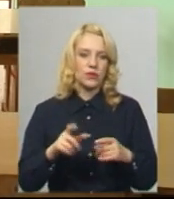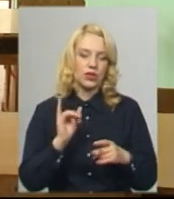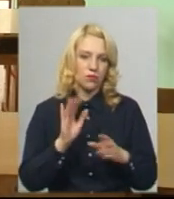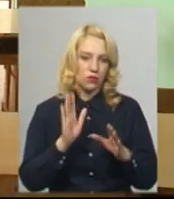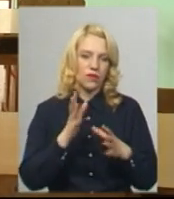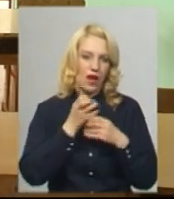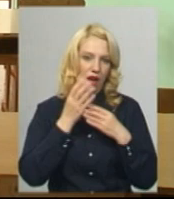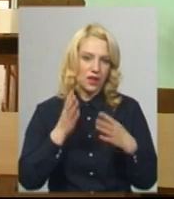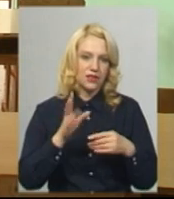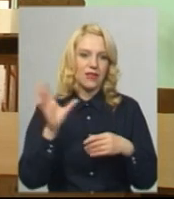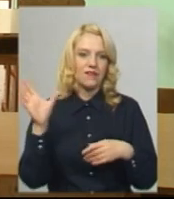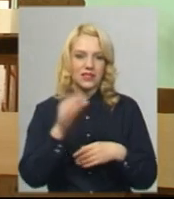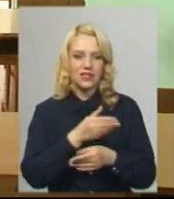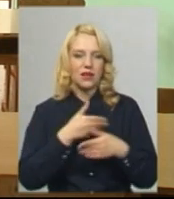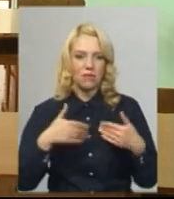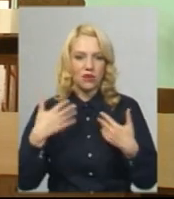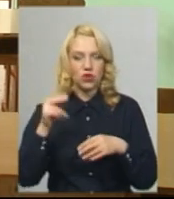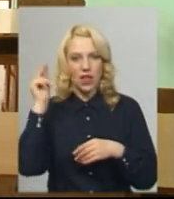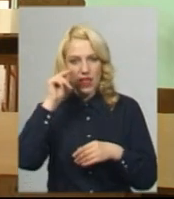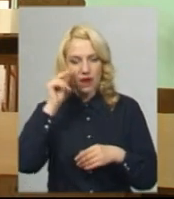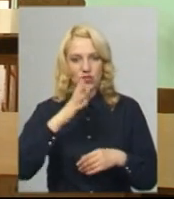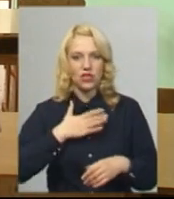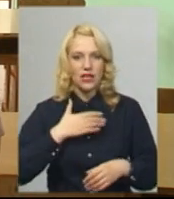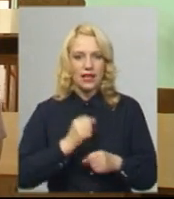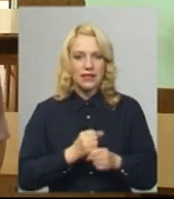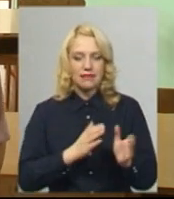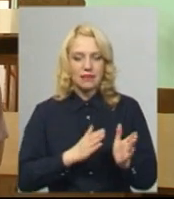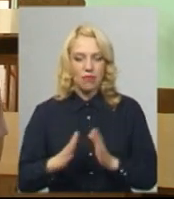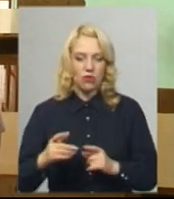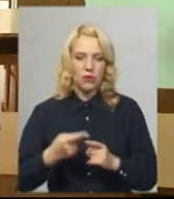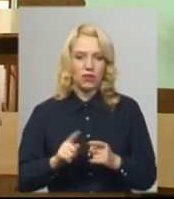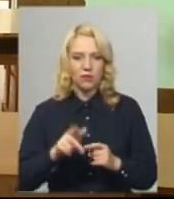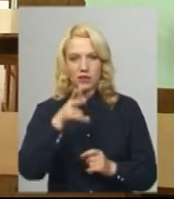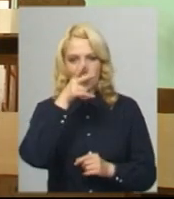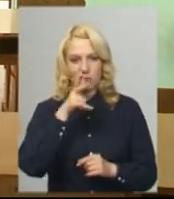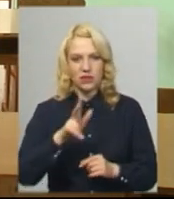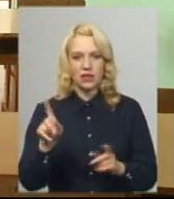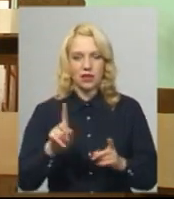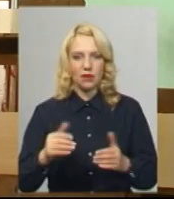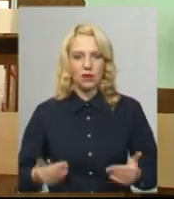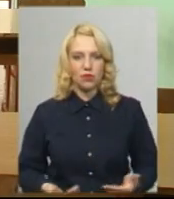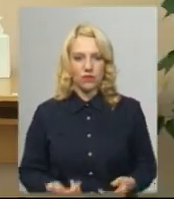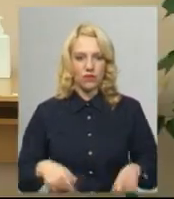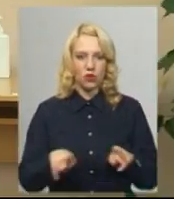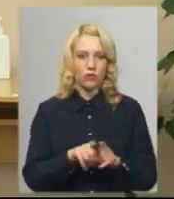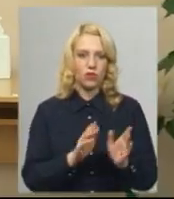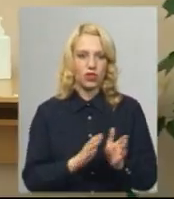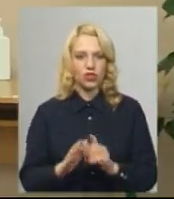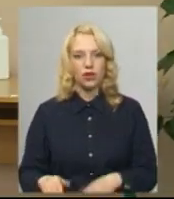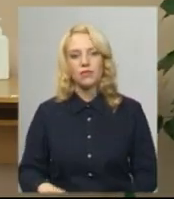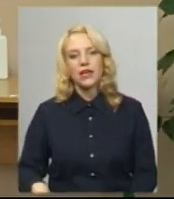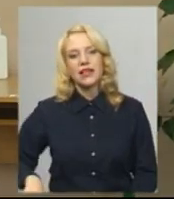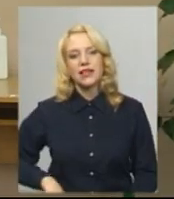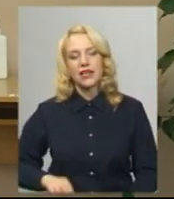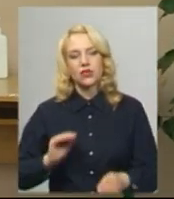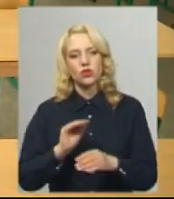гаразд, тому що ми всі вже навчені і дисципліновані тими трьома місяцями, які ми проживаємо у такому режимі. Директорка